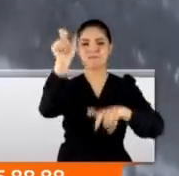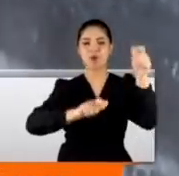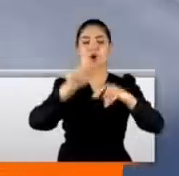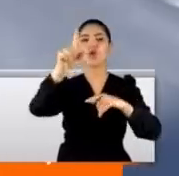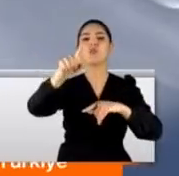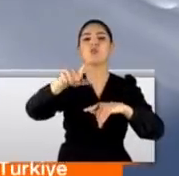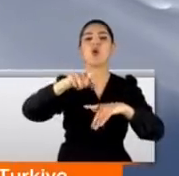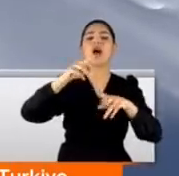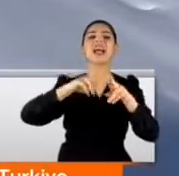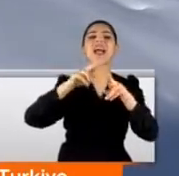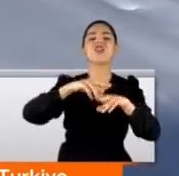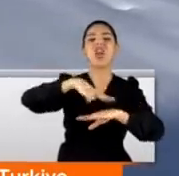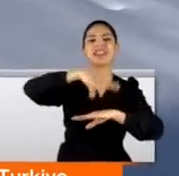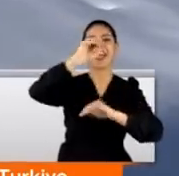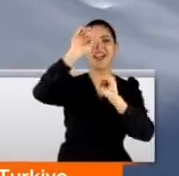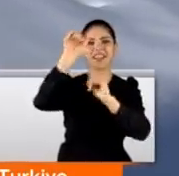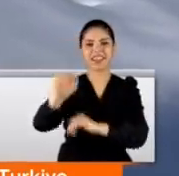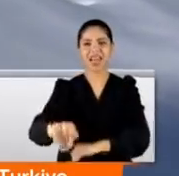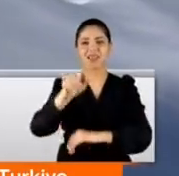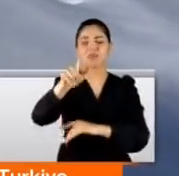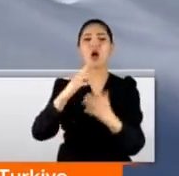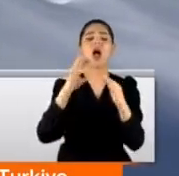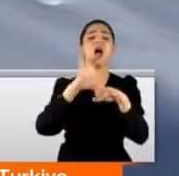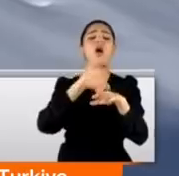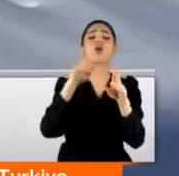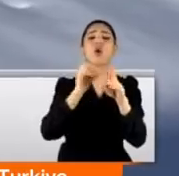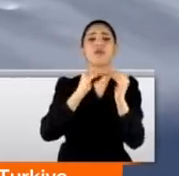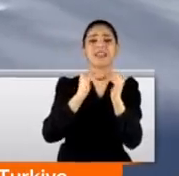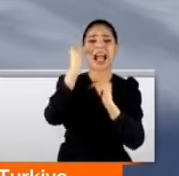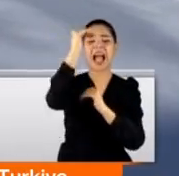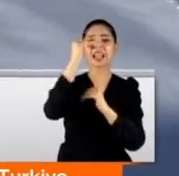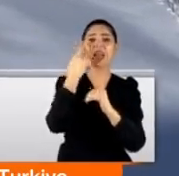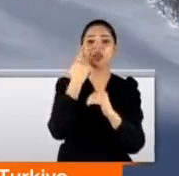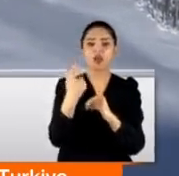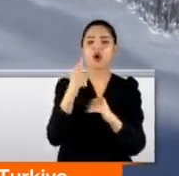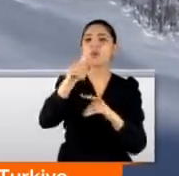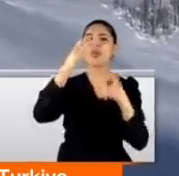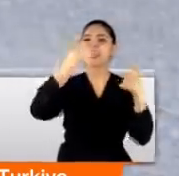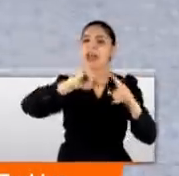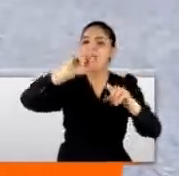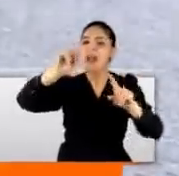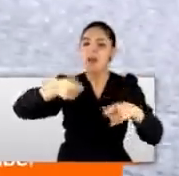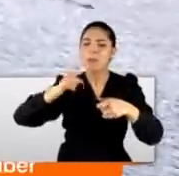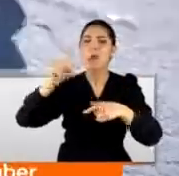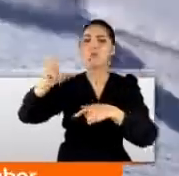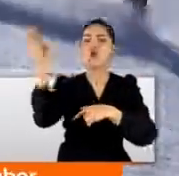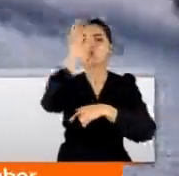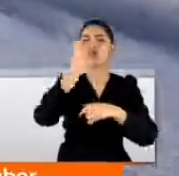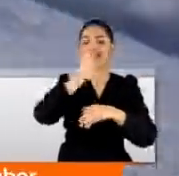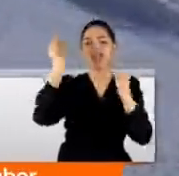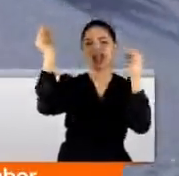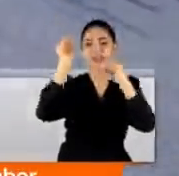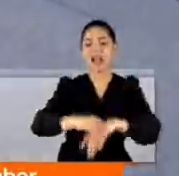dağları yerine kaç karları tercih etti. Artan vakalar sonrası ideal bir alternatif arayan yabancı Rize'de karar kıldı.